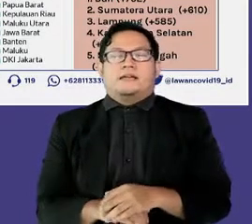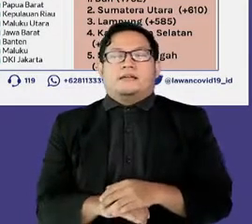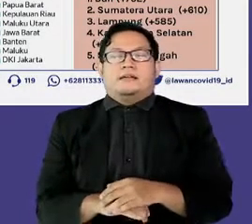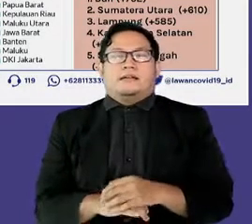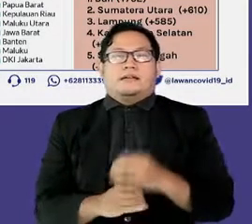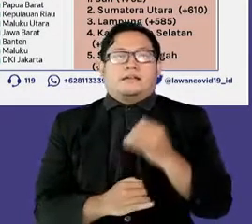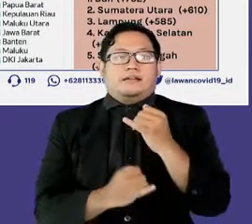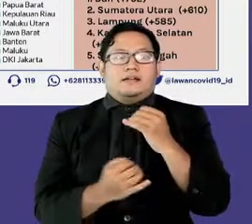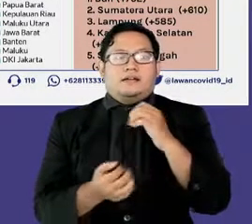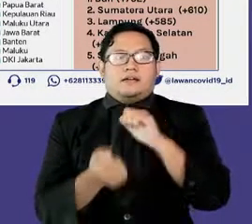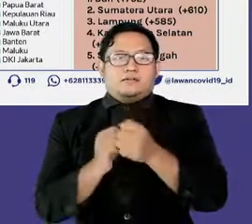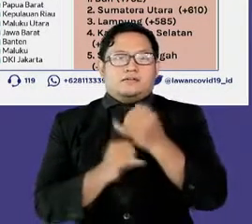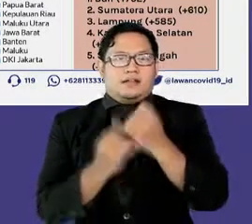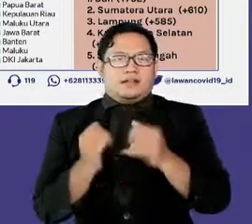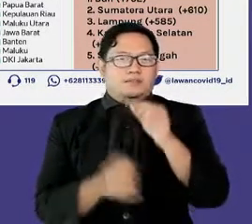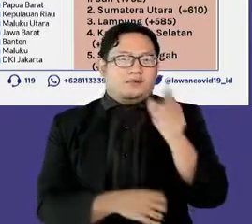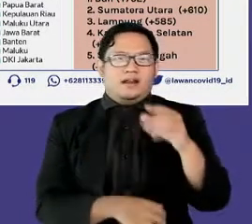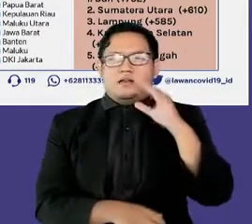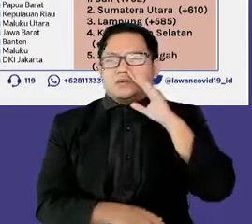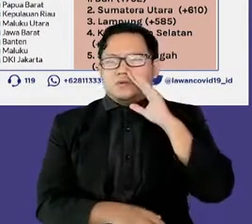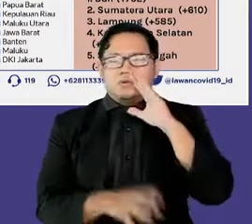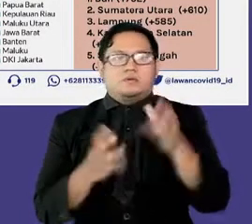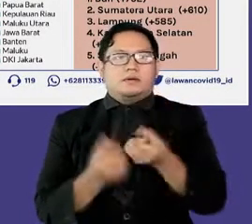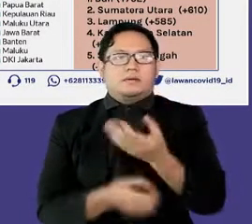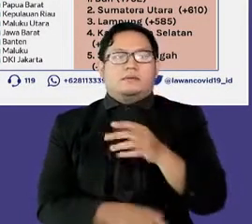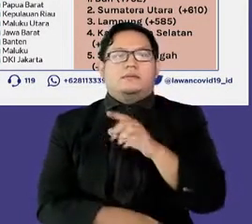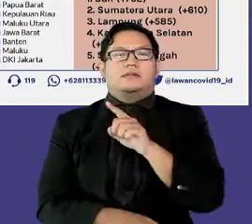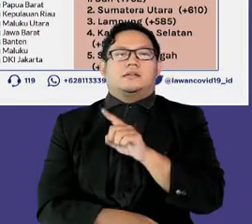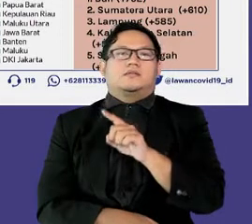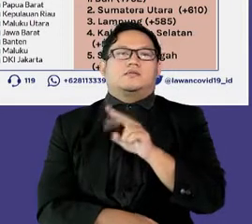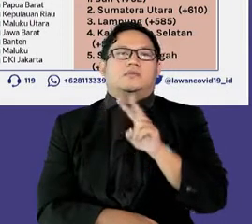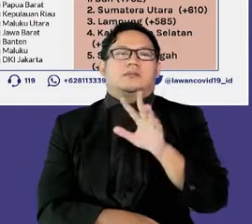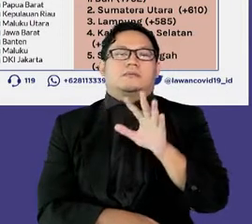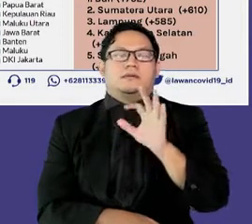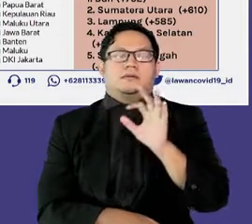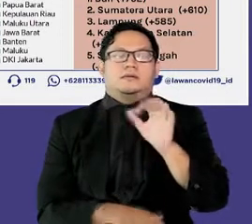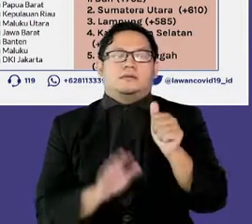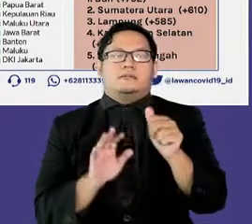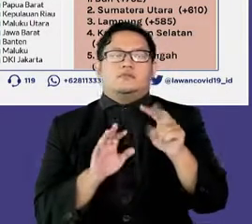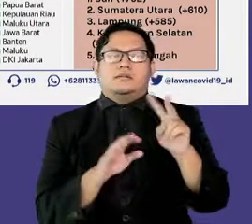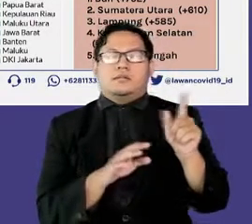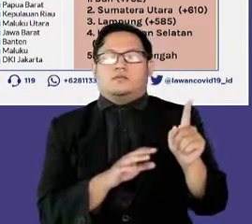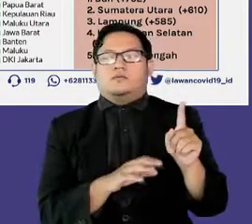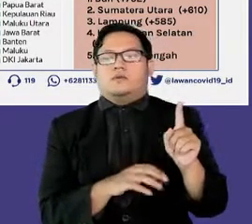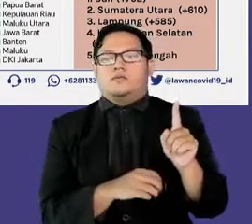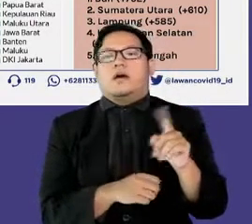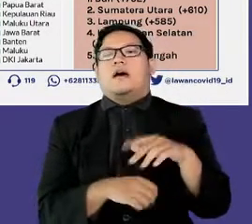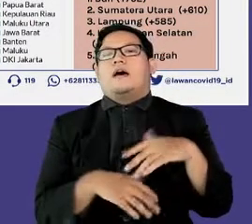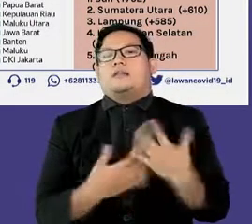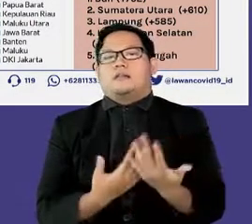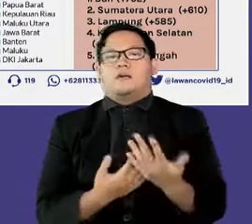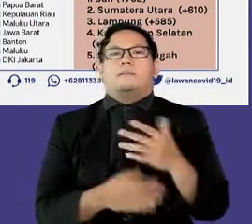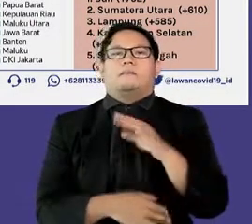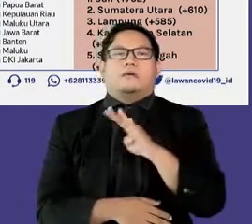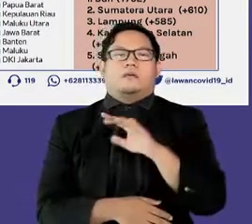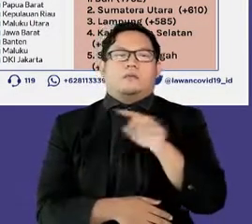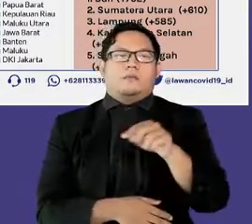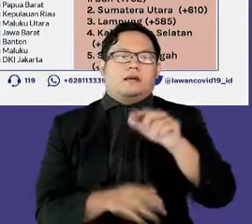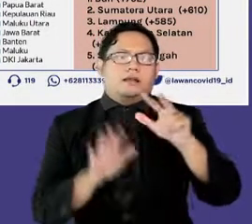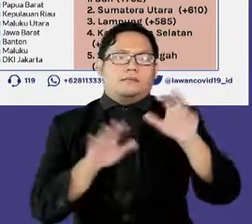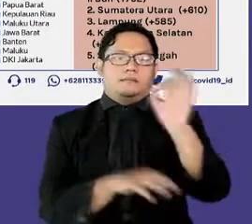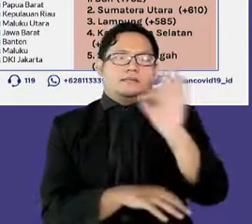berjumlah 196.281 atau 4,8 persen.